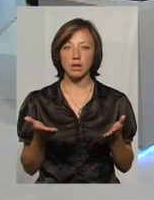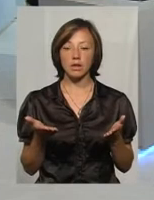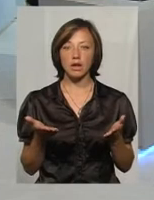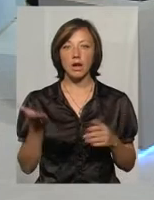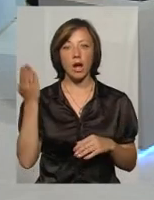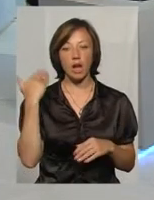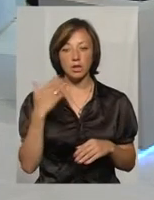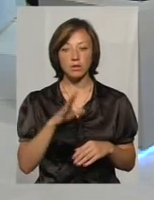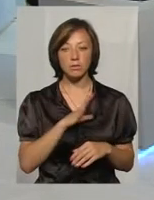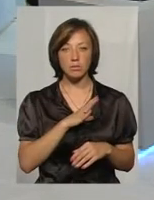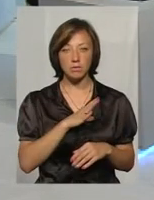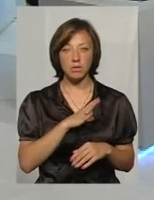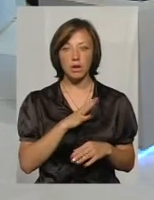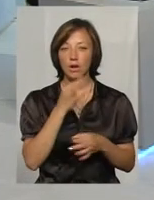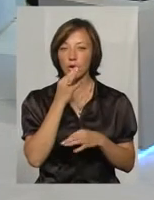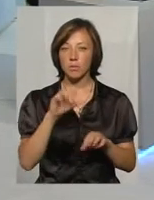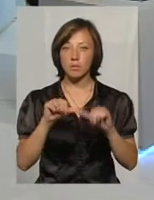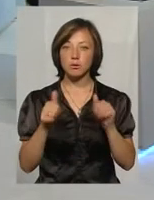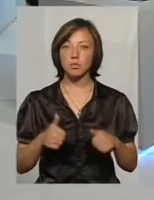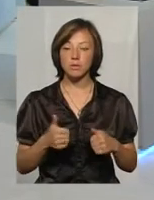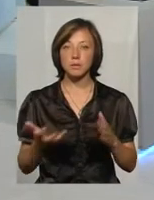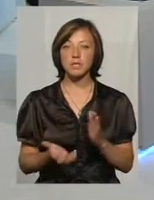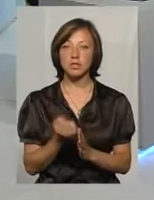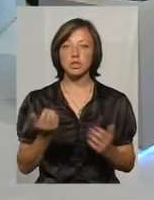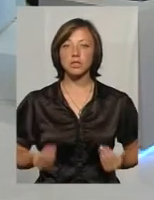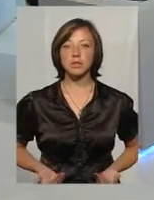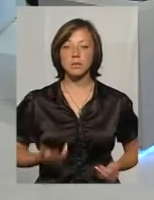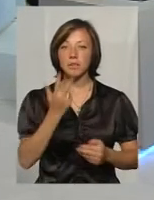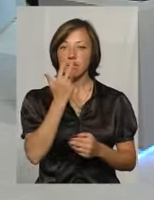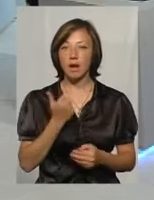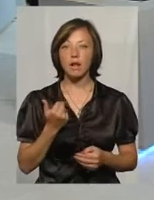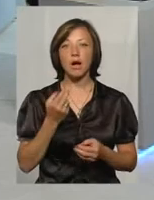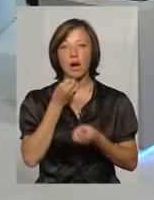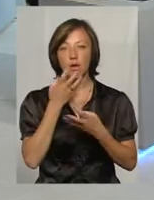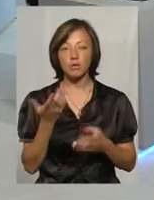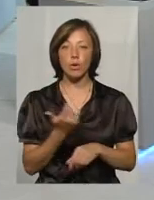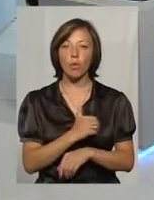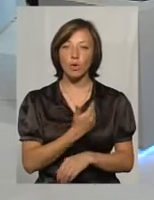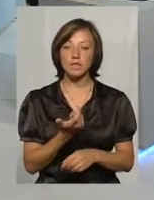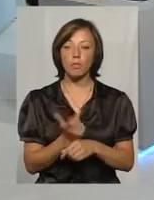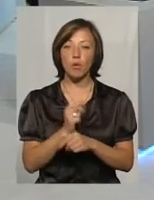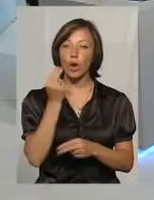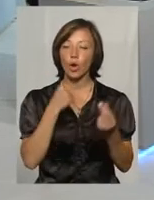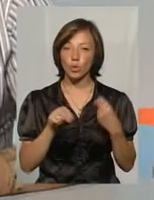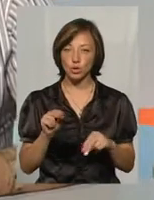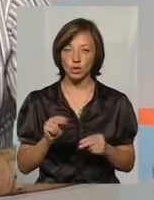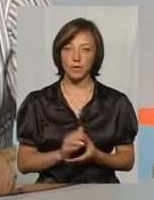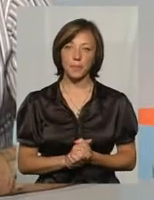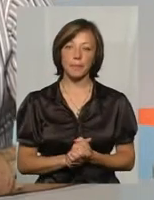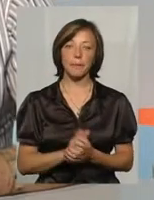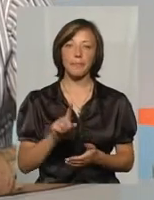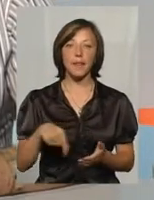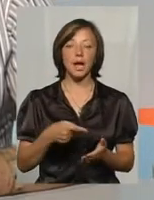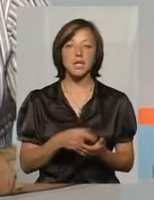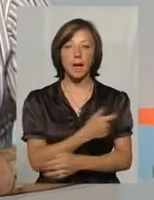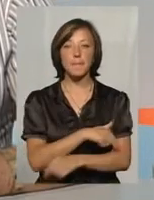раніше, любим способом спасти життя, тепер, привыкає к хорошому, хочеться ще більшого. Безусловно, городська